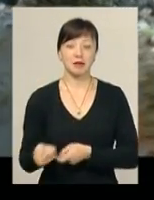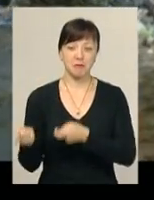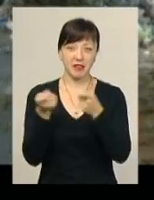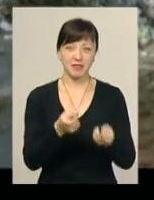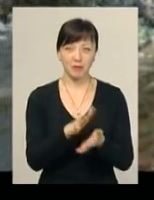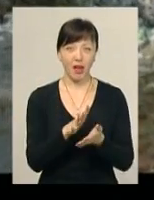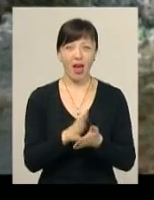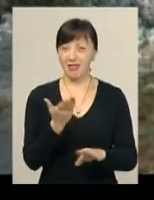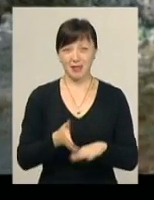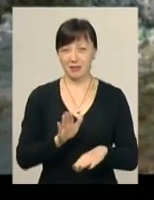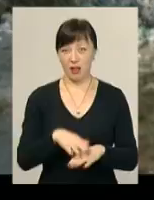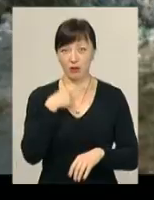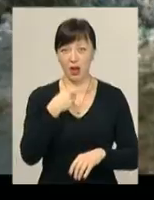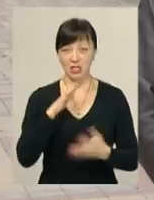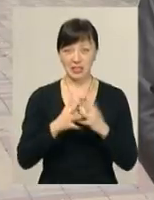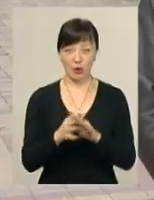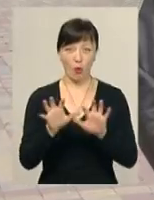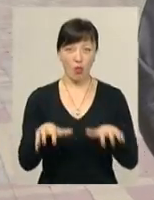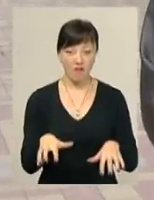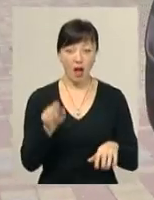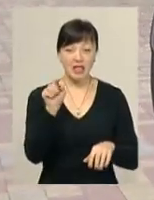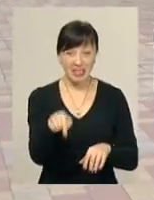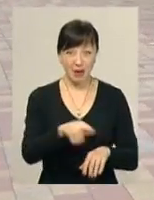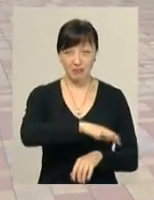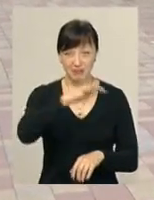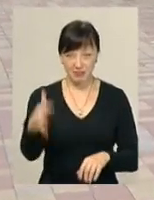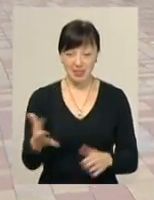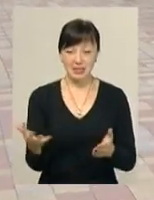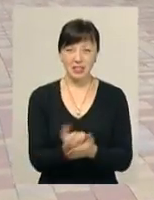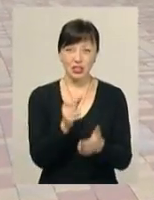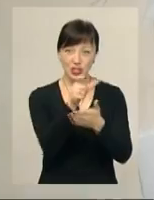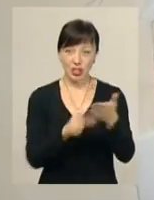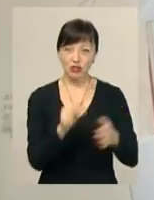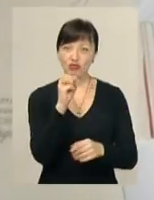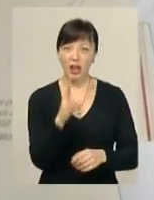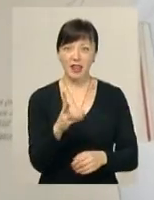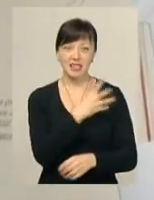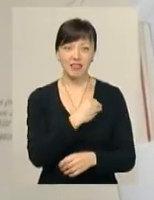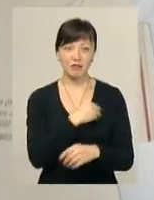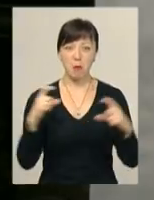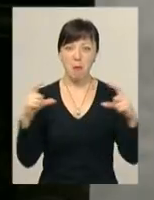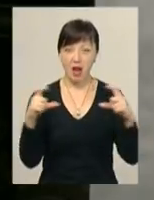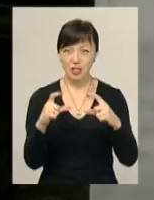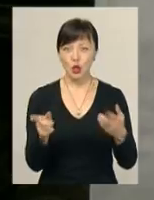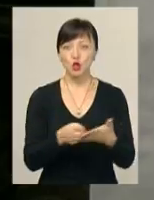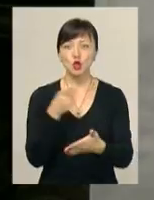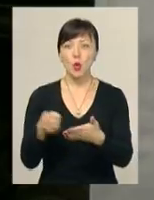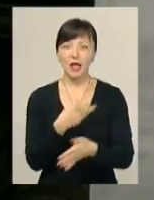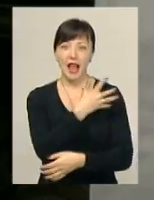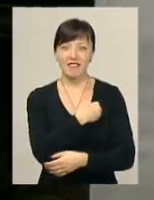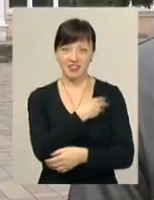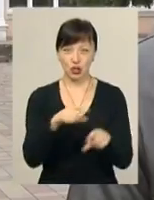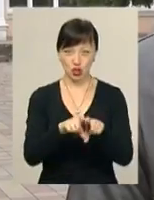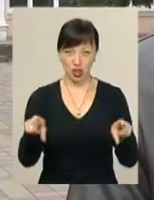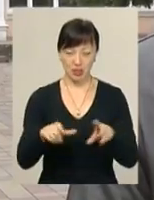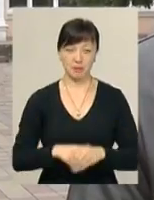непотріб, було нескладно, запевняє сільський голова. У купі мотлоху були чеки з львівських магазинів та зошити з львівських